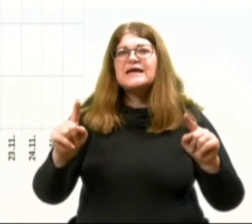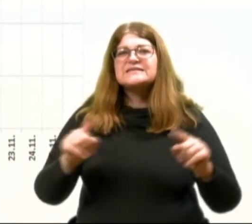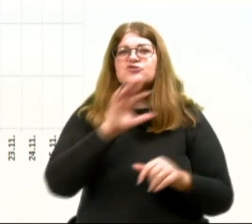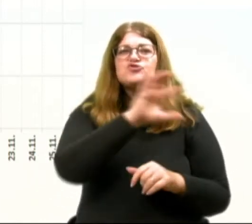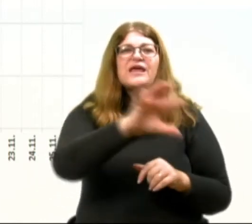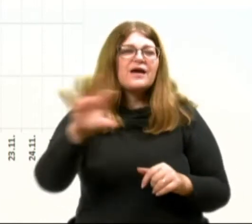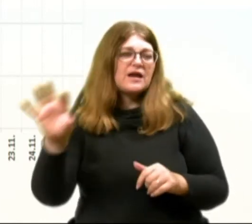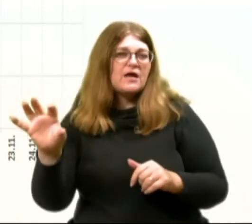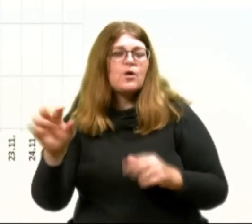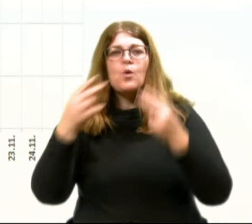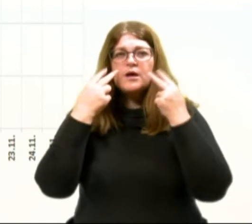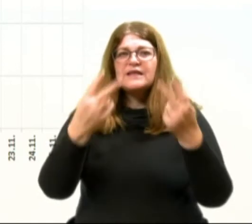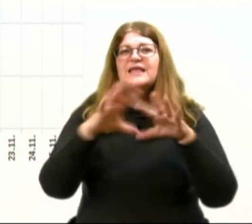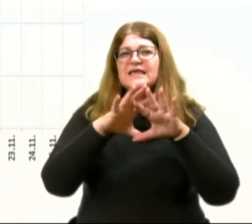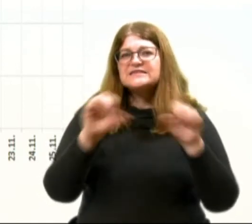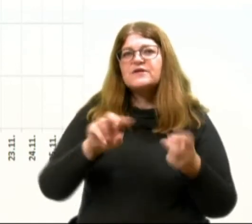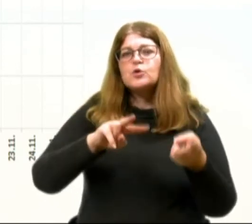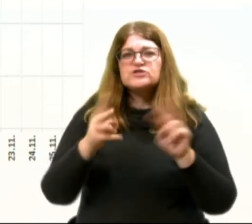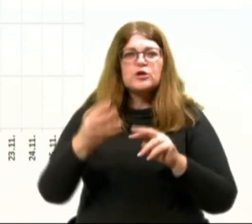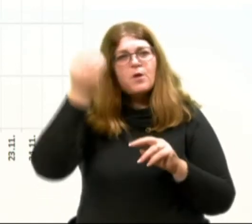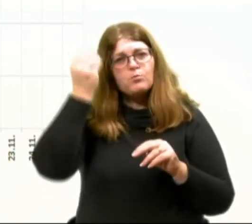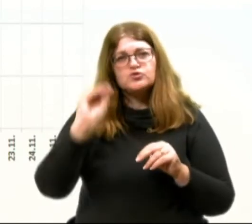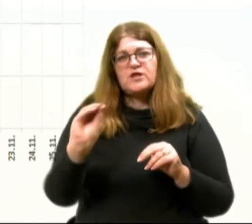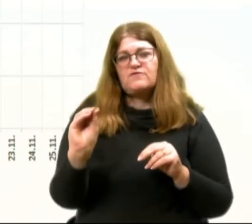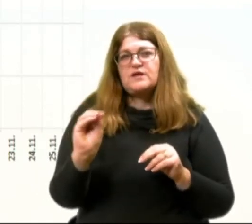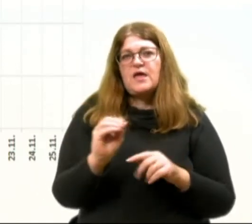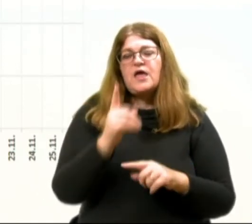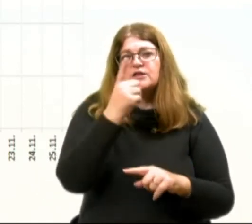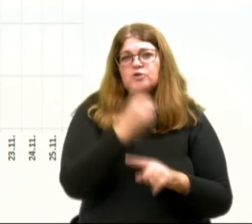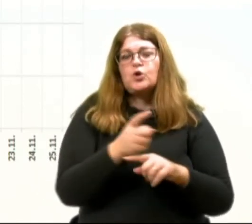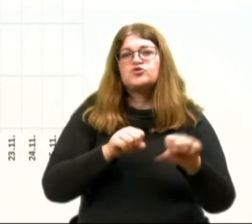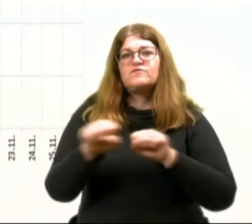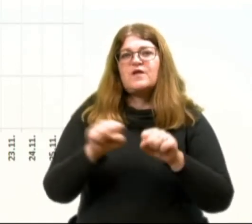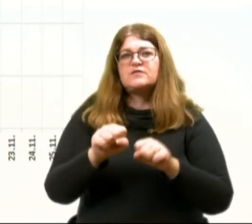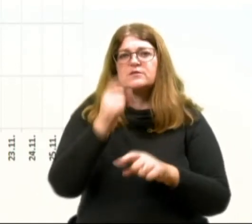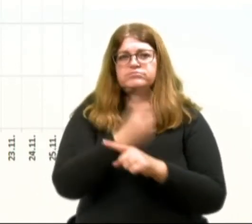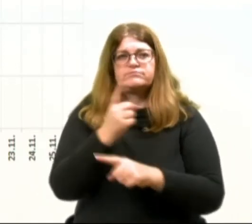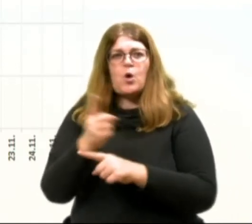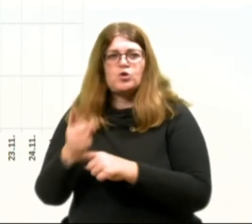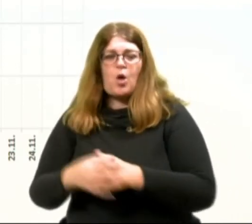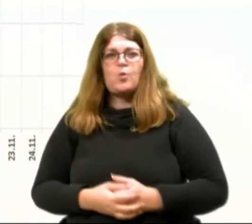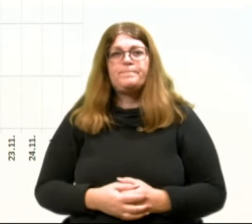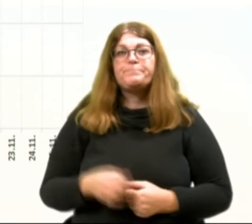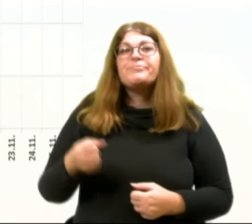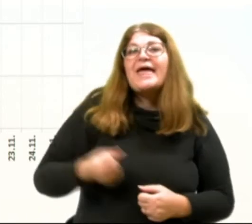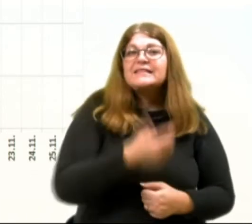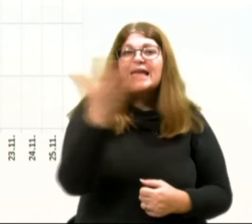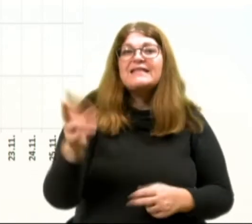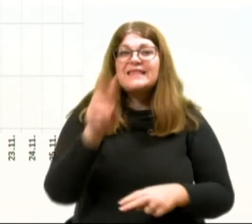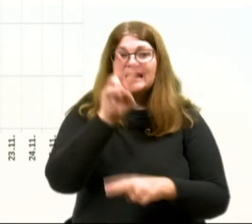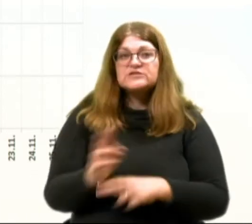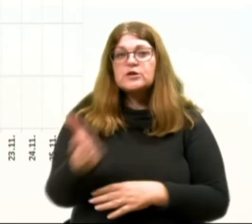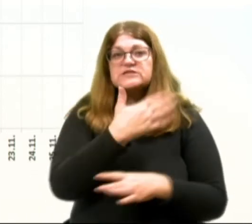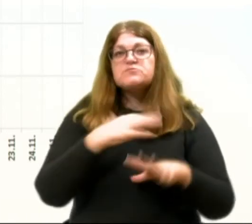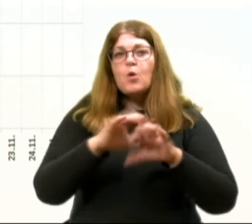krajev glede izvanja oziroma upoštevanja določb vladnih odlokov. Nekatere nadzore smo upravili